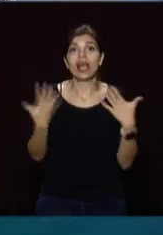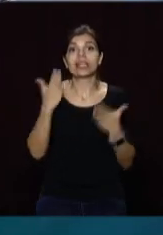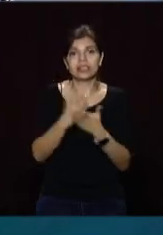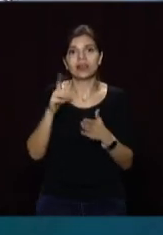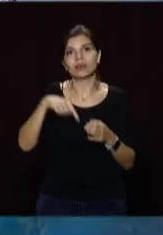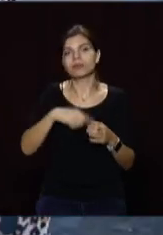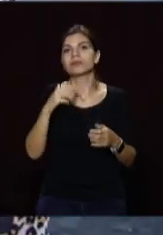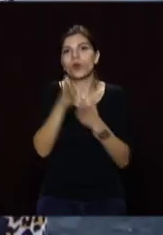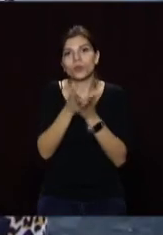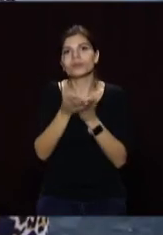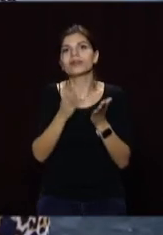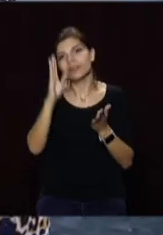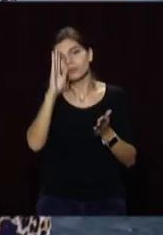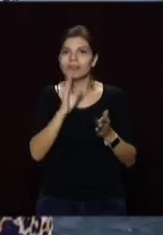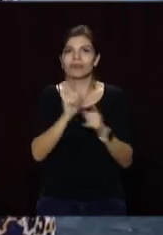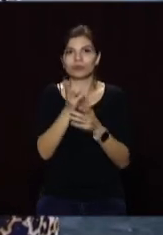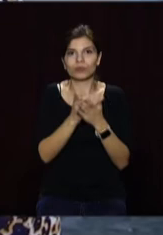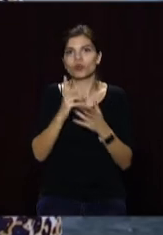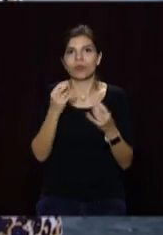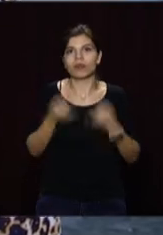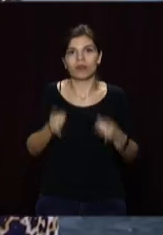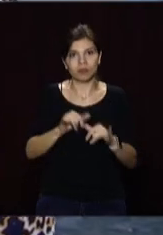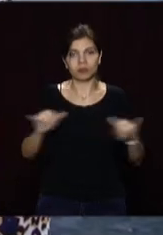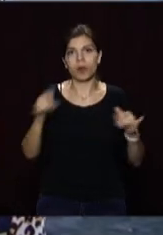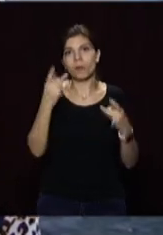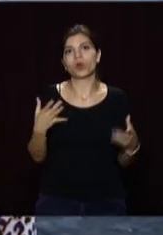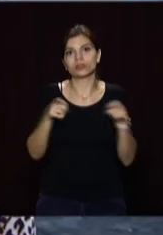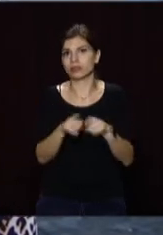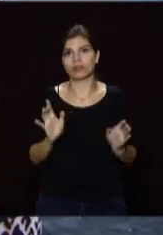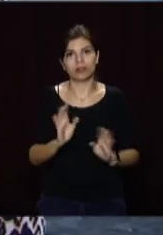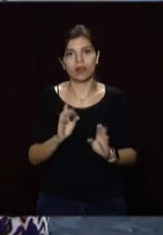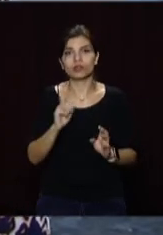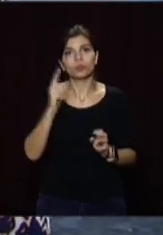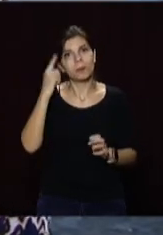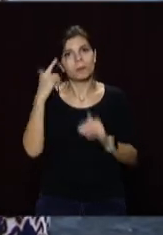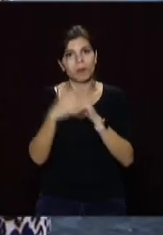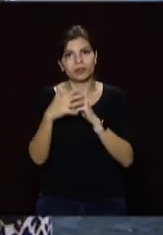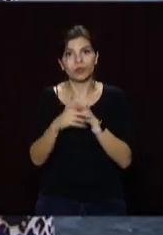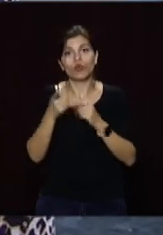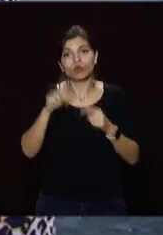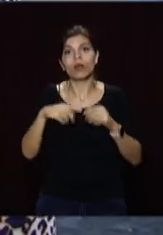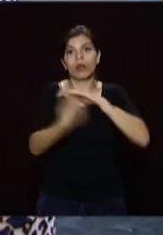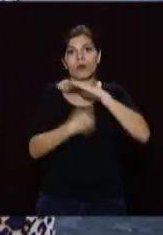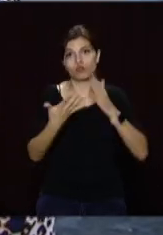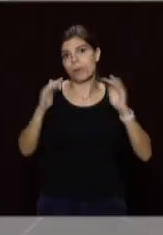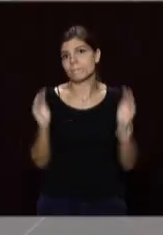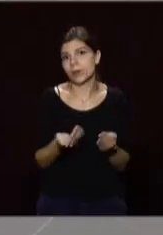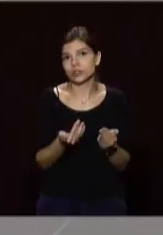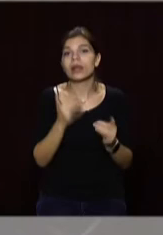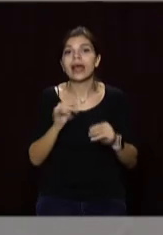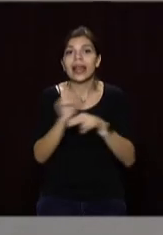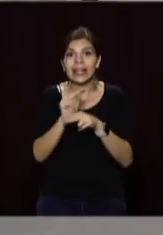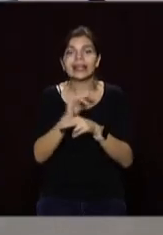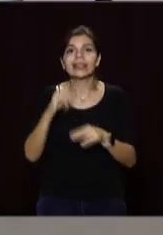домашніх животних, відносилися к ним більш відповідно, не плодили. І, відповідно, число животних бездомних буде уміншатися. Для